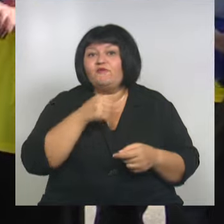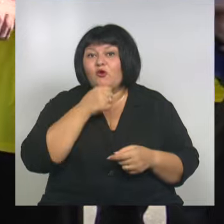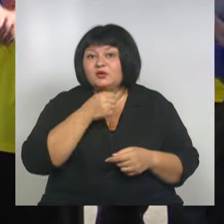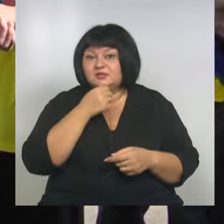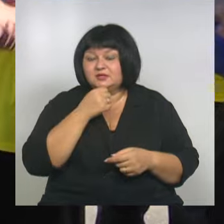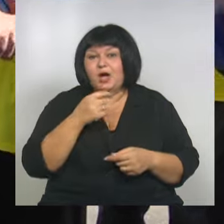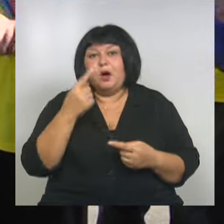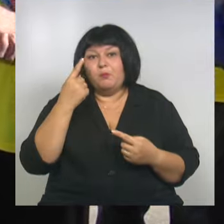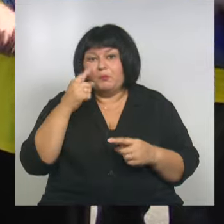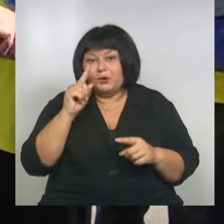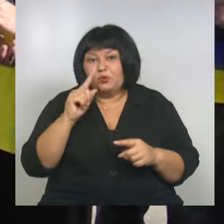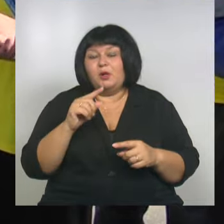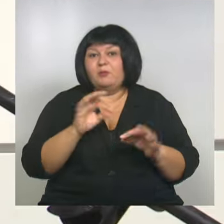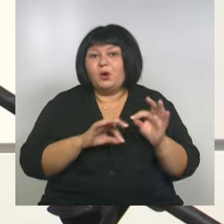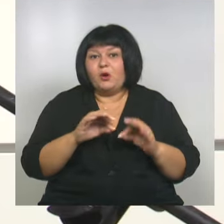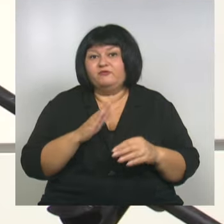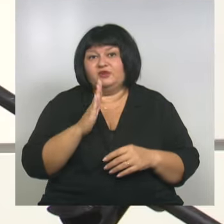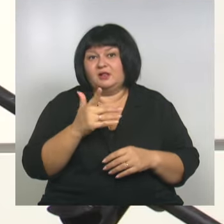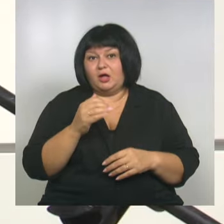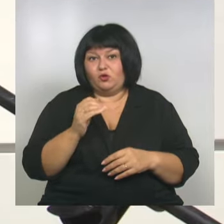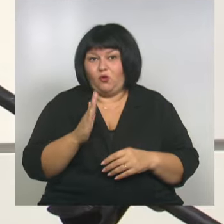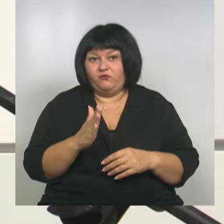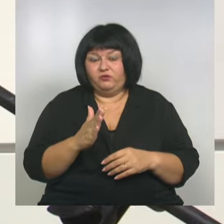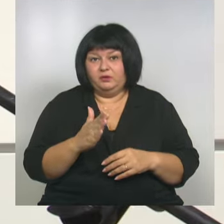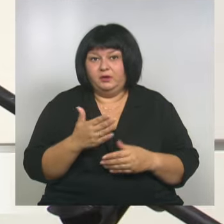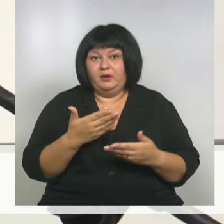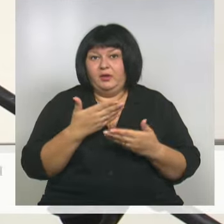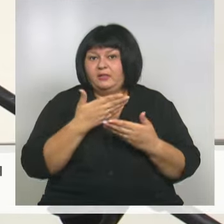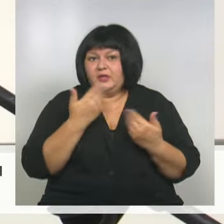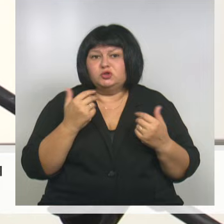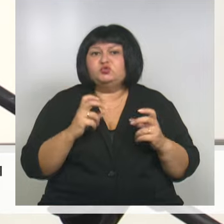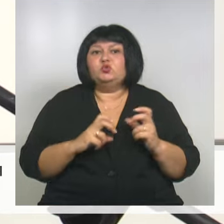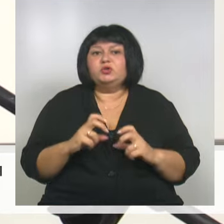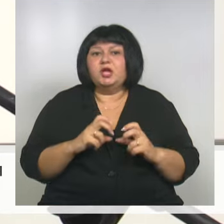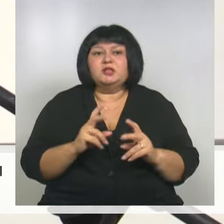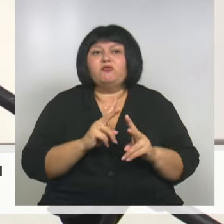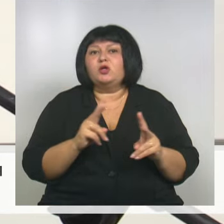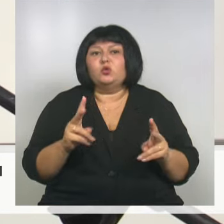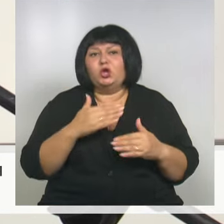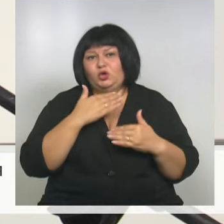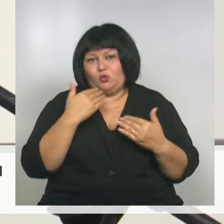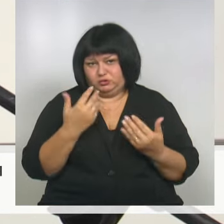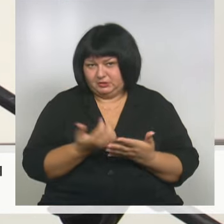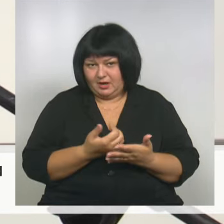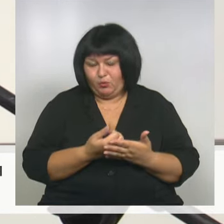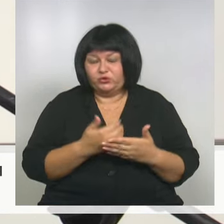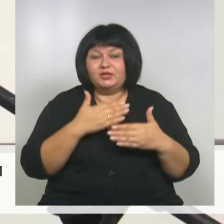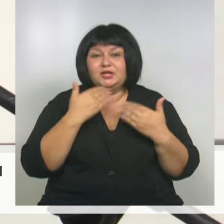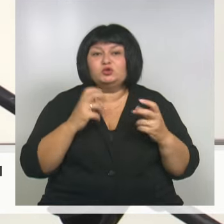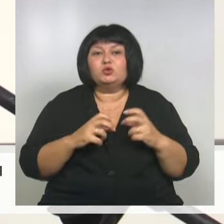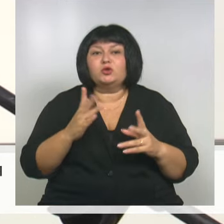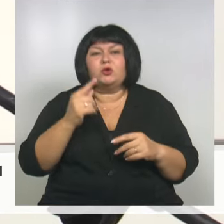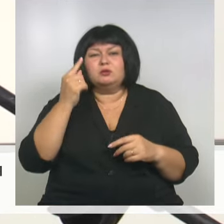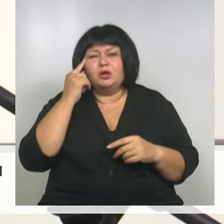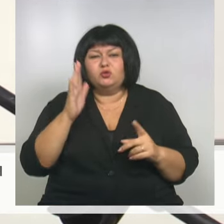инициировал глава региона Вячеслав Гладков. Нет студента, наверное, который не хотел бы немножечко заработать. Нет студента, который не